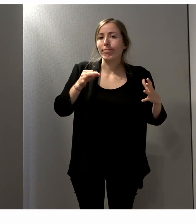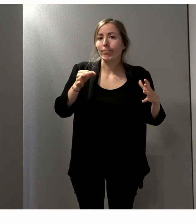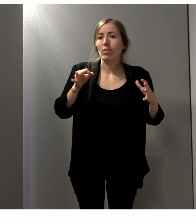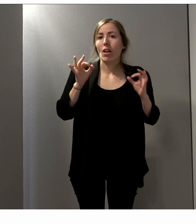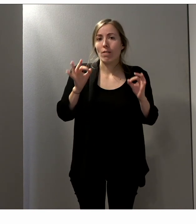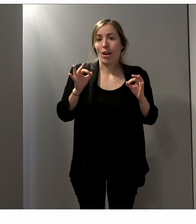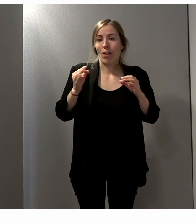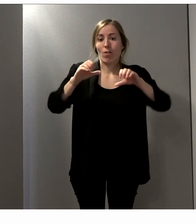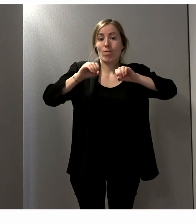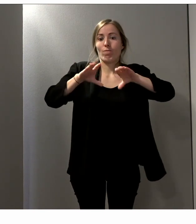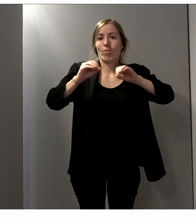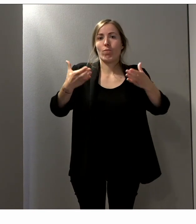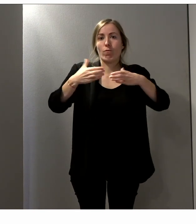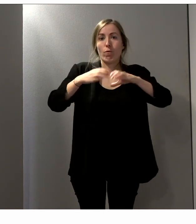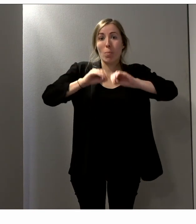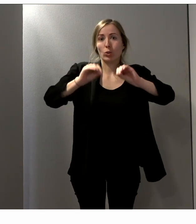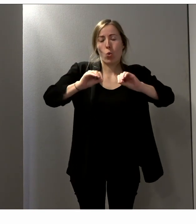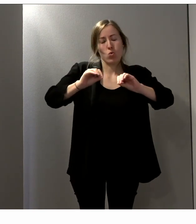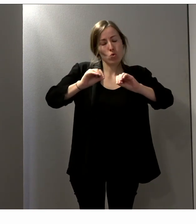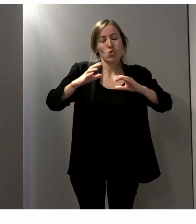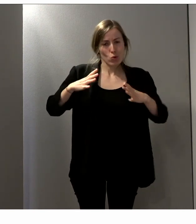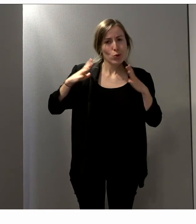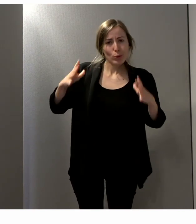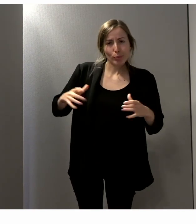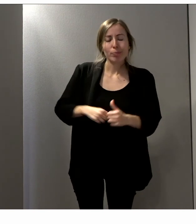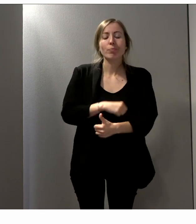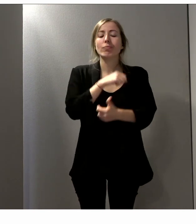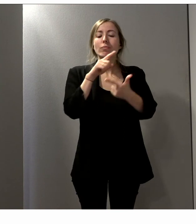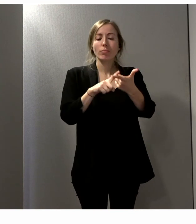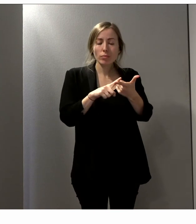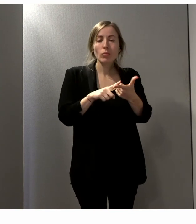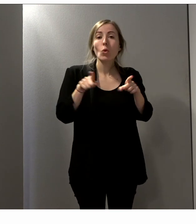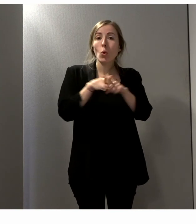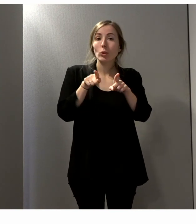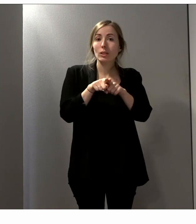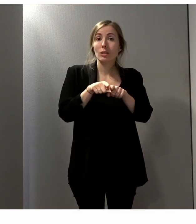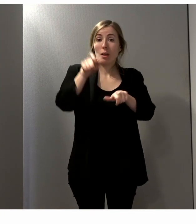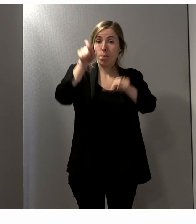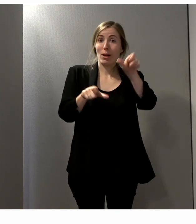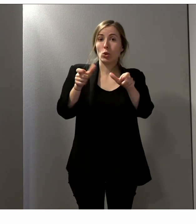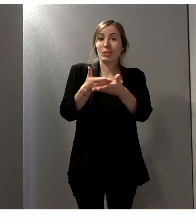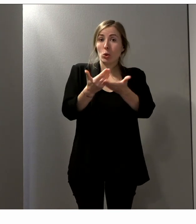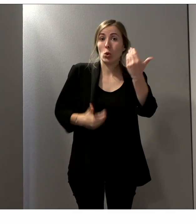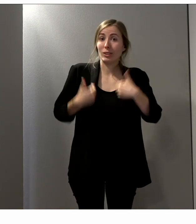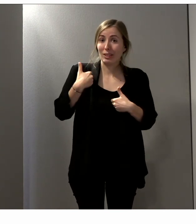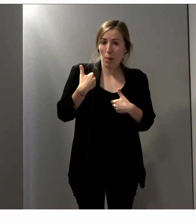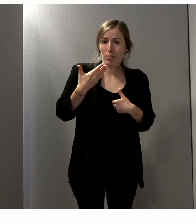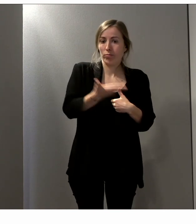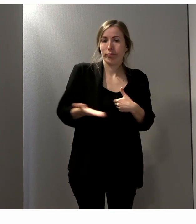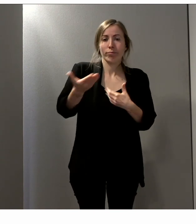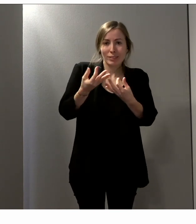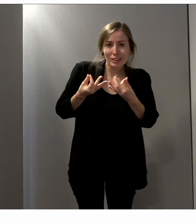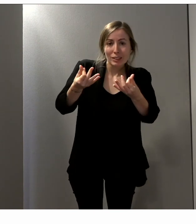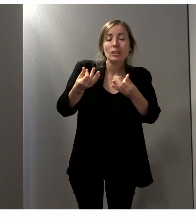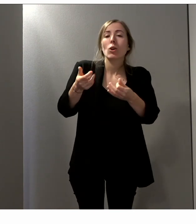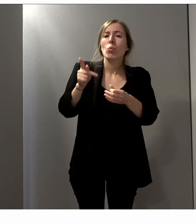cette formation. Ensuite, en parallèle, on a sensibilisé les personnes en situation de handicap, et notamment